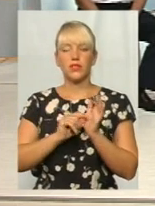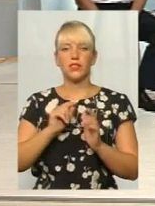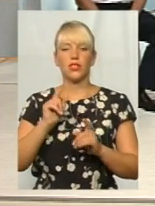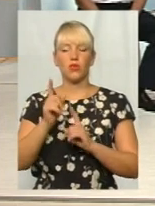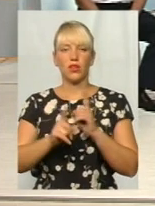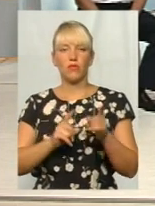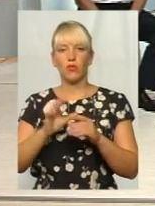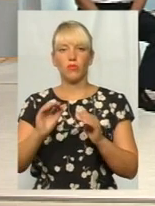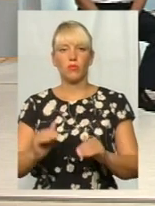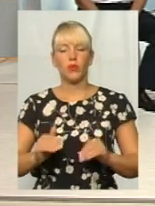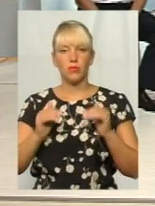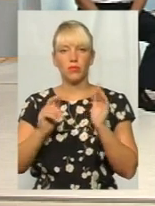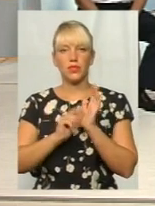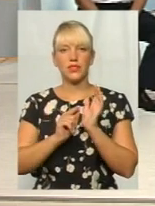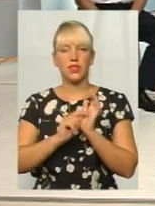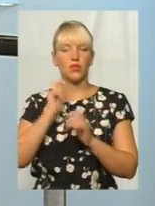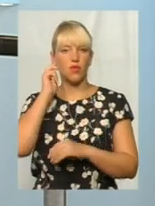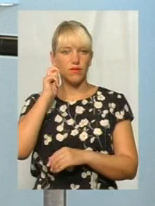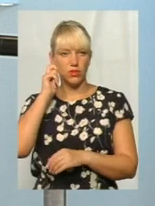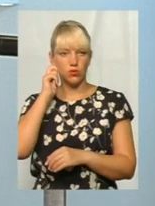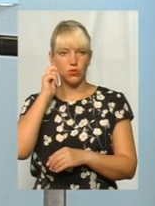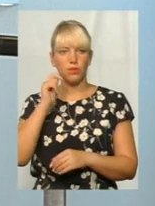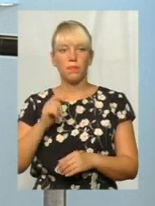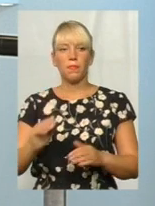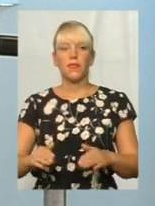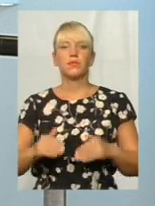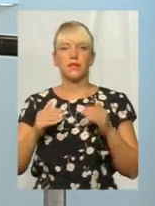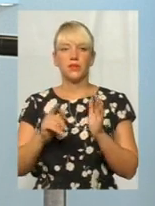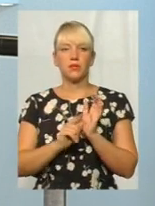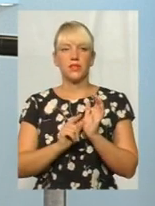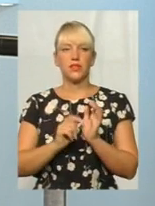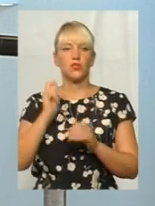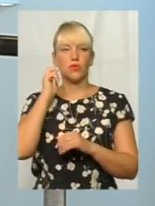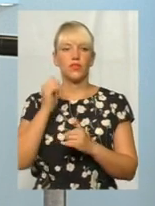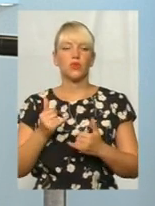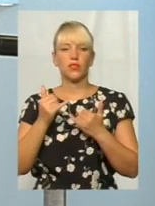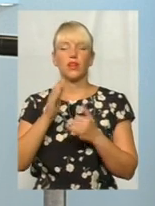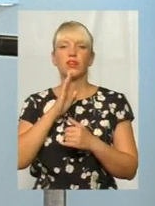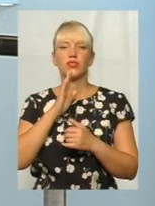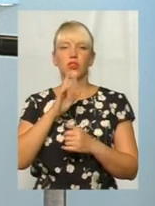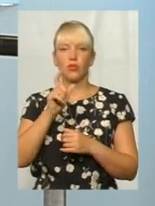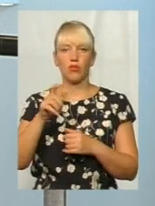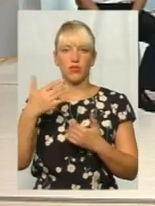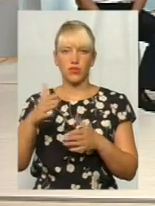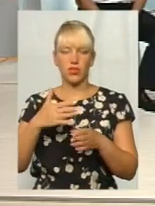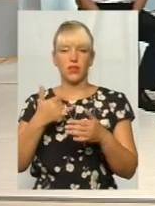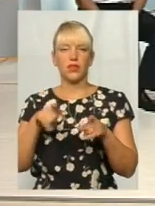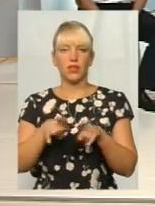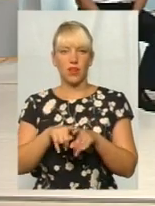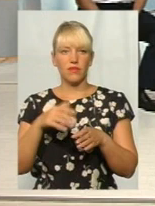підвищення пенсійного віку. Ну, підвищення пенсійного віку для жінок в нас і так відбувається, так ж?